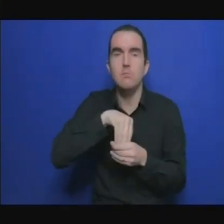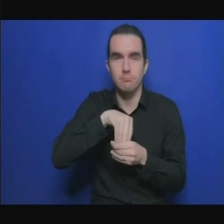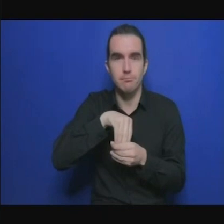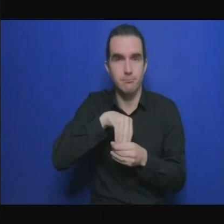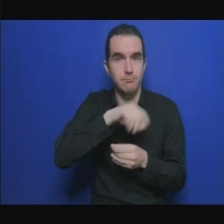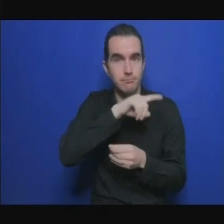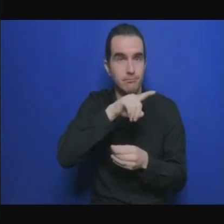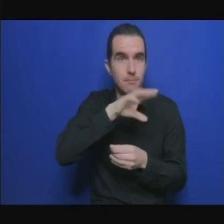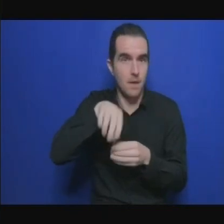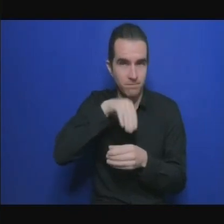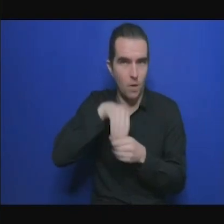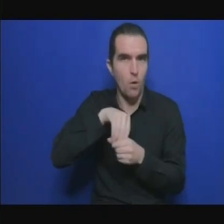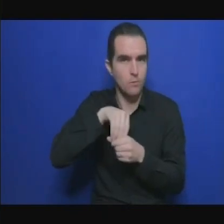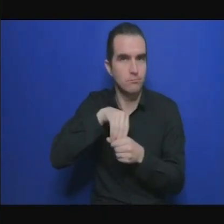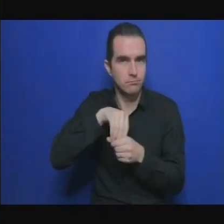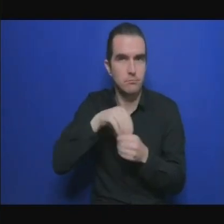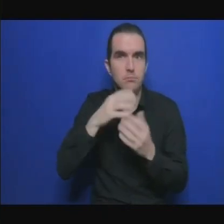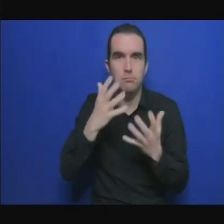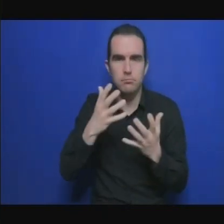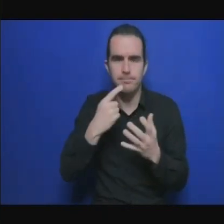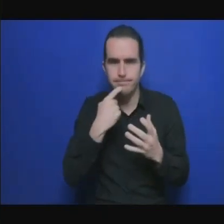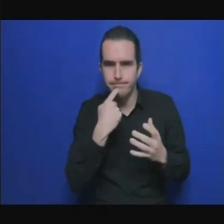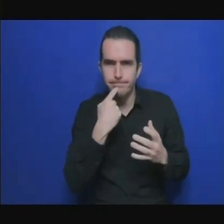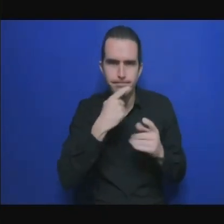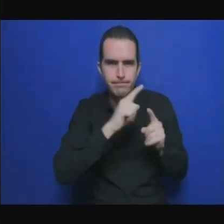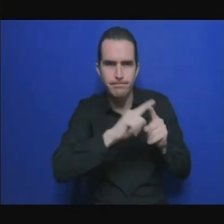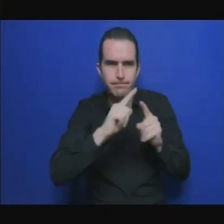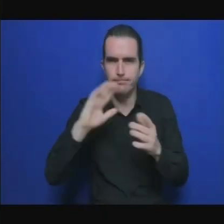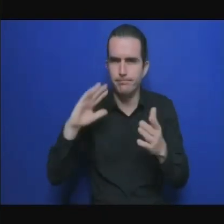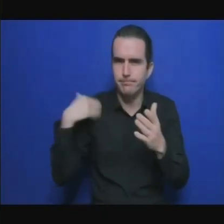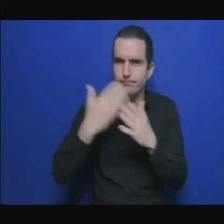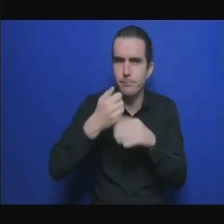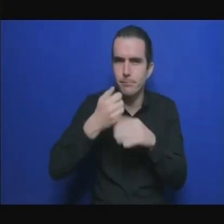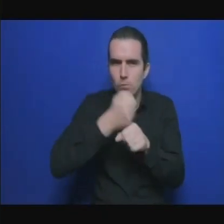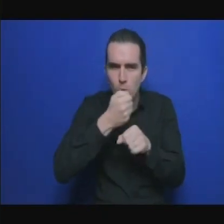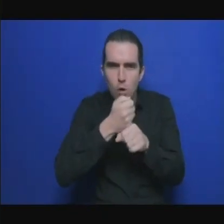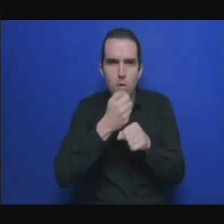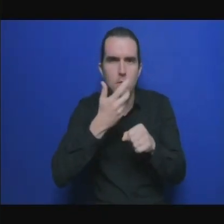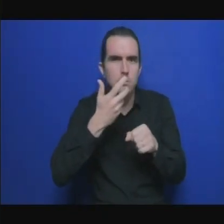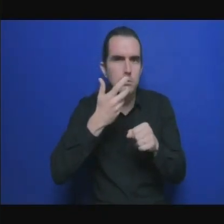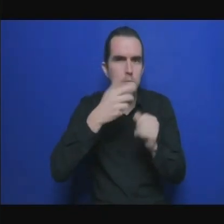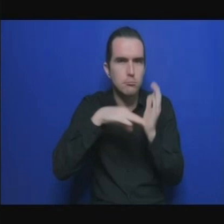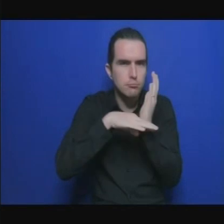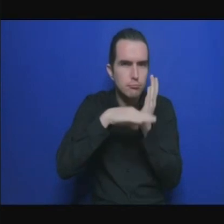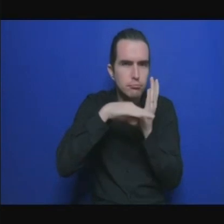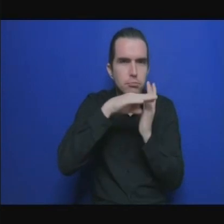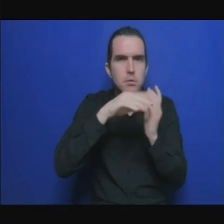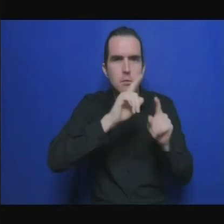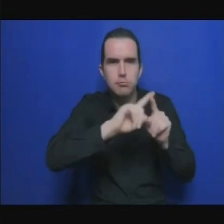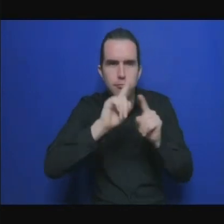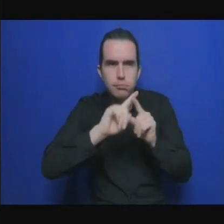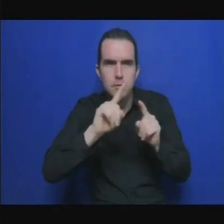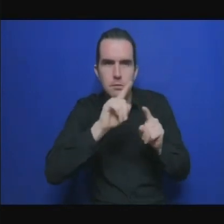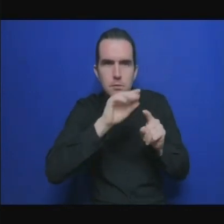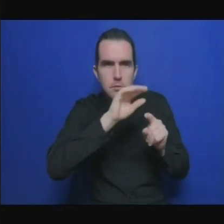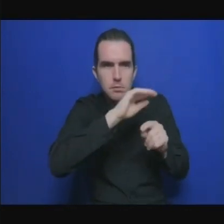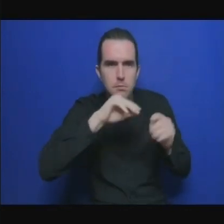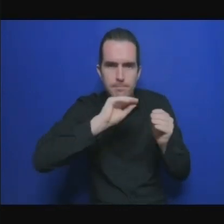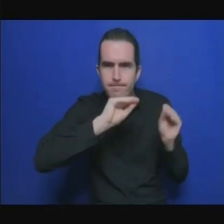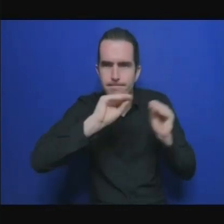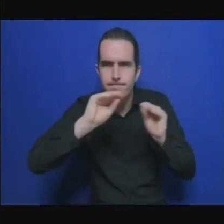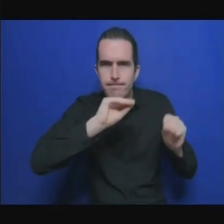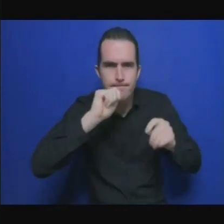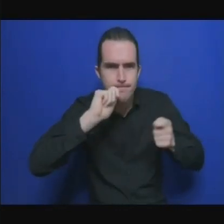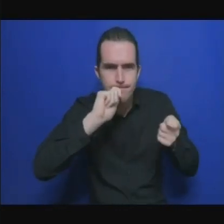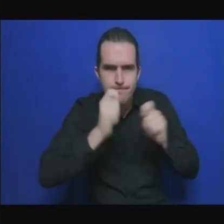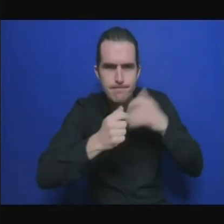aval et aussi les transactions dans ce domaine et lorsqu'on dit projet pouvant être financé projet réaliste je crois que